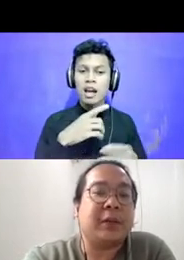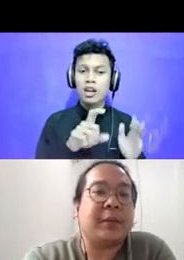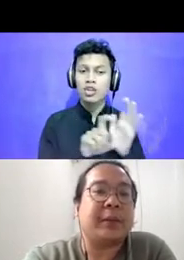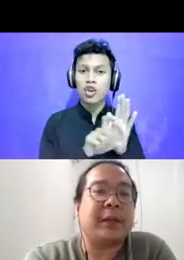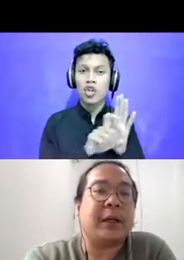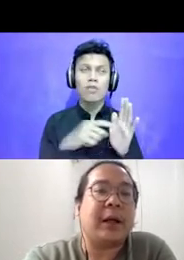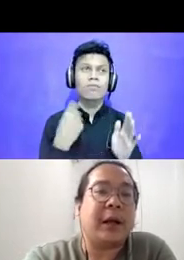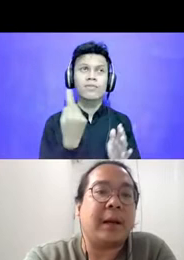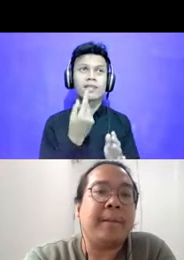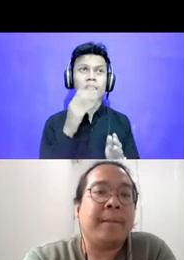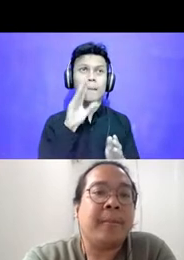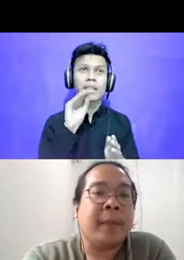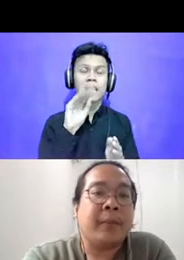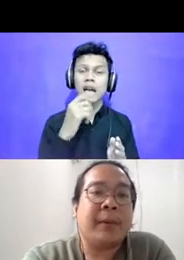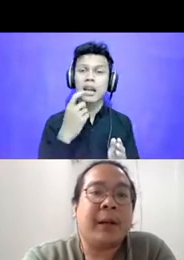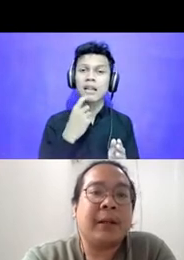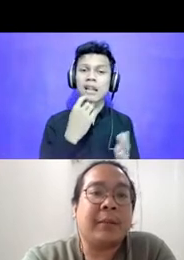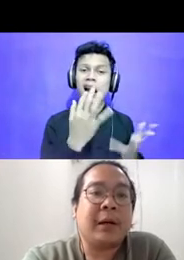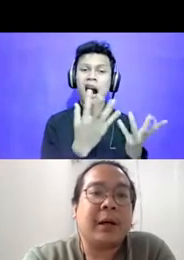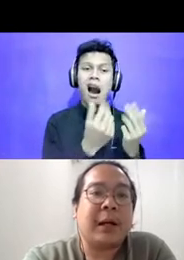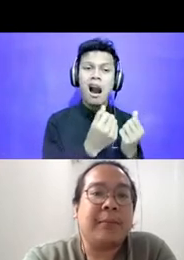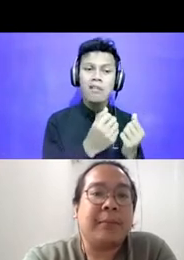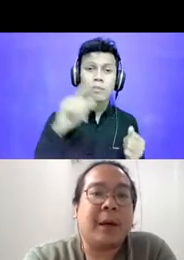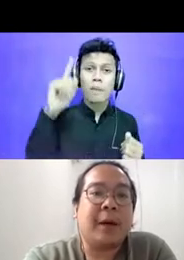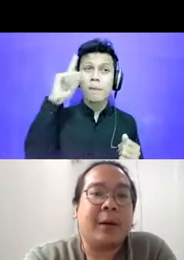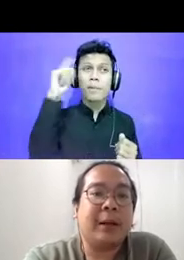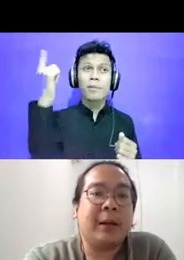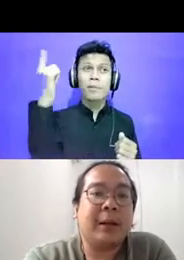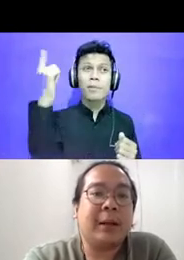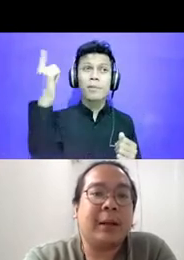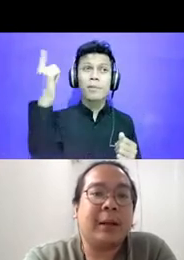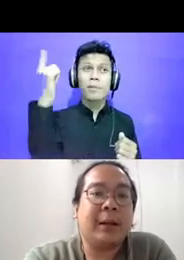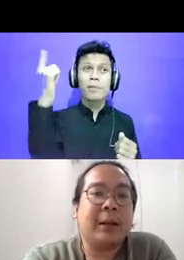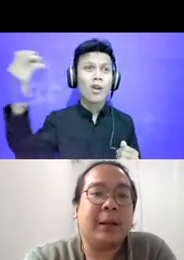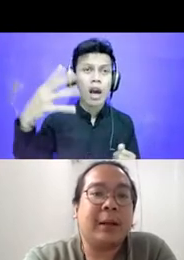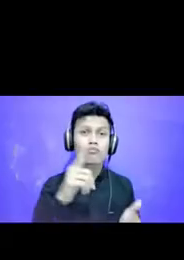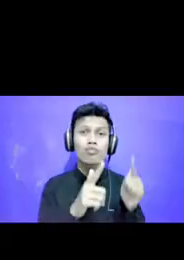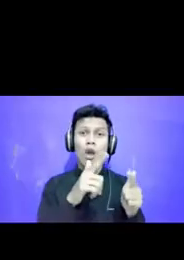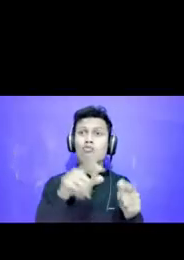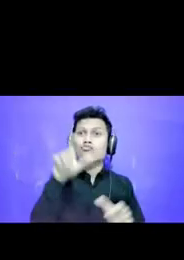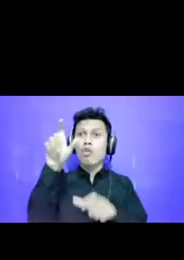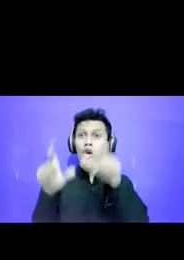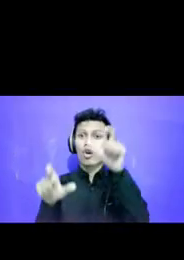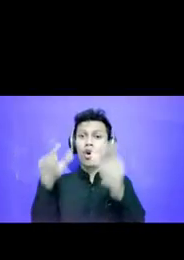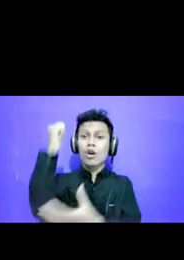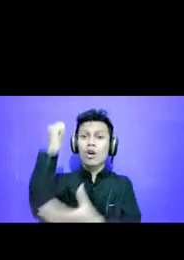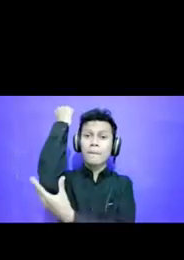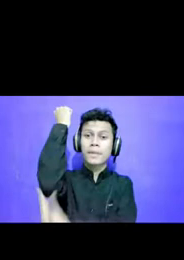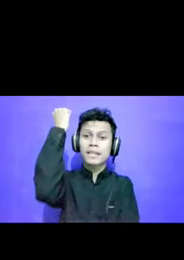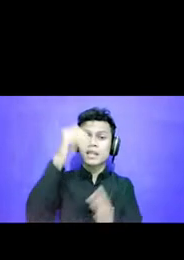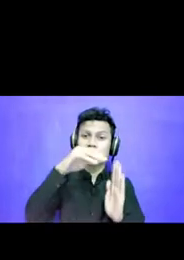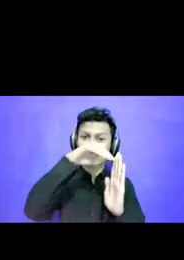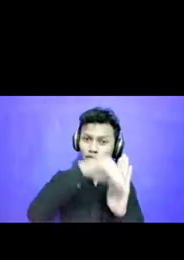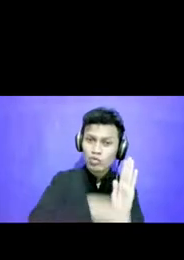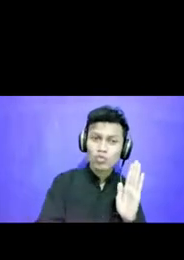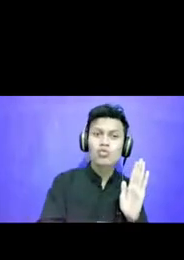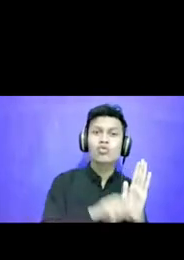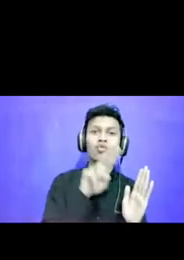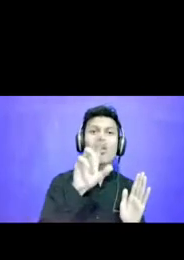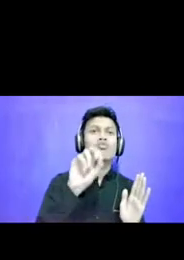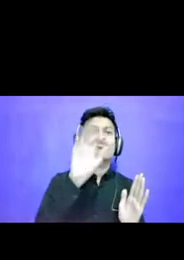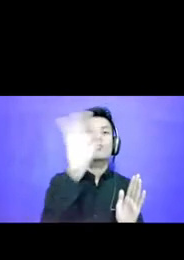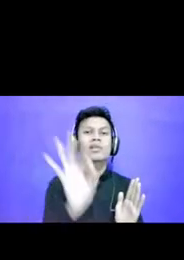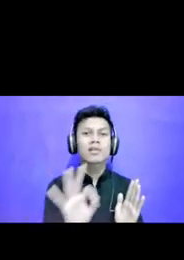bicara soal mempertanyakan angka Pemerintah mengklaim bahwa tingkat kemiskinan turun 20% dalam setahun